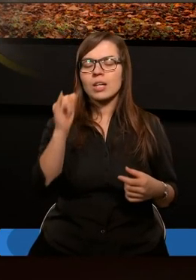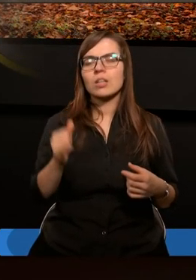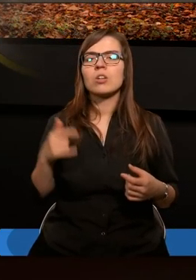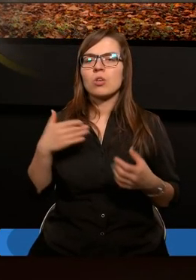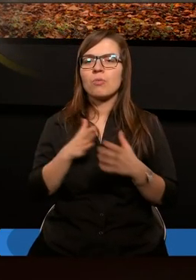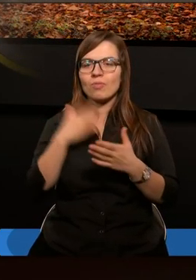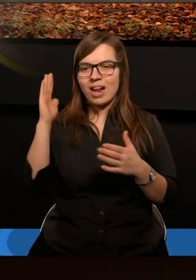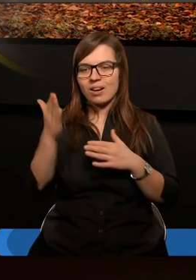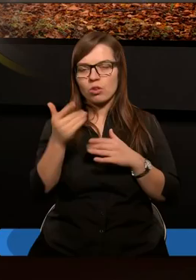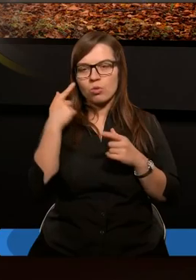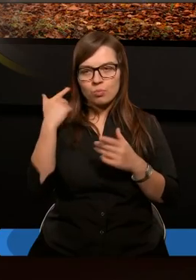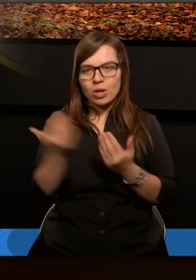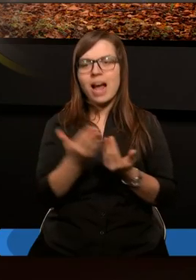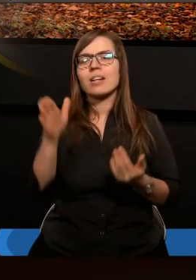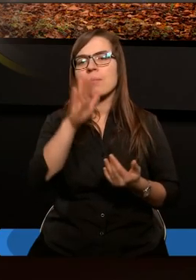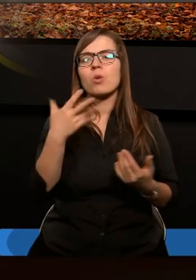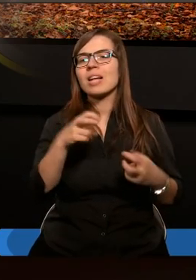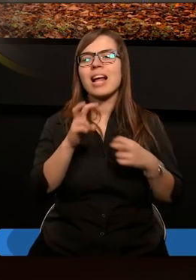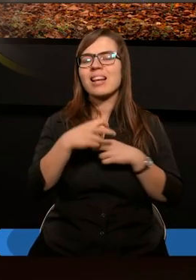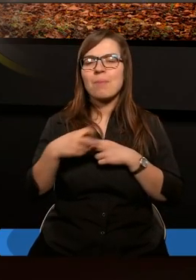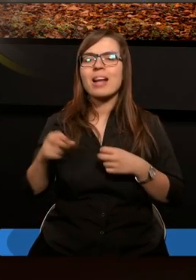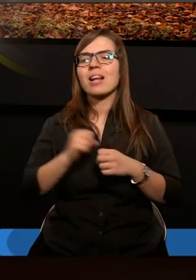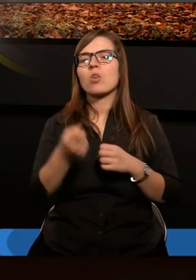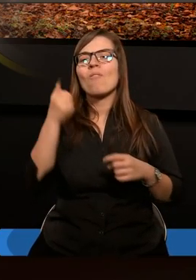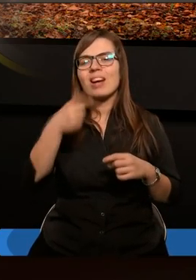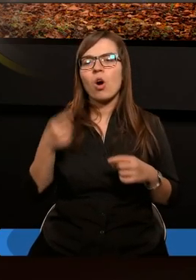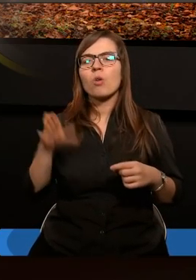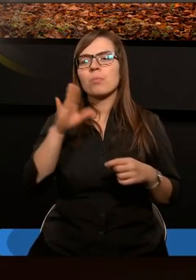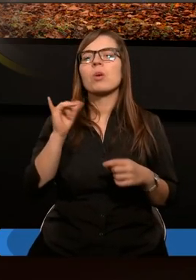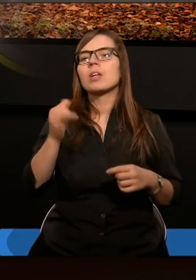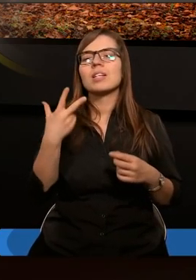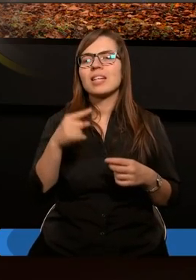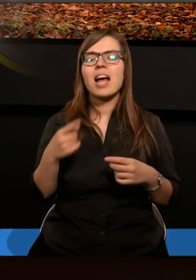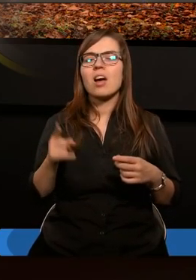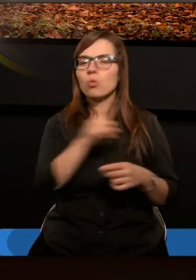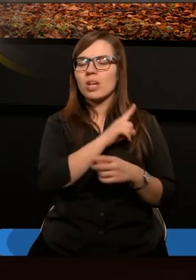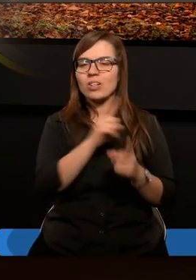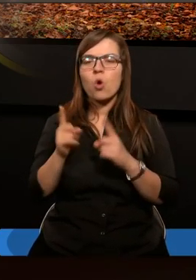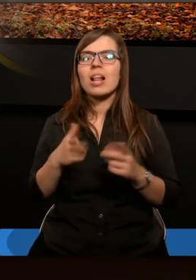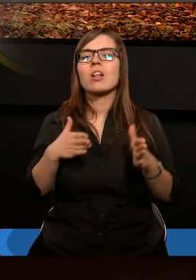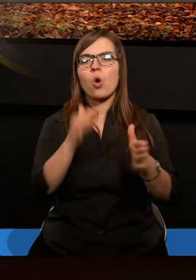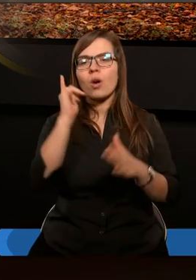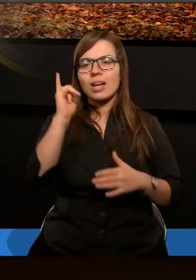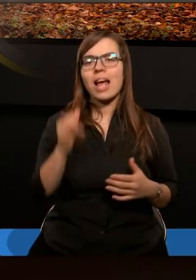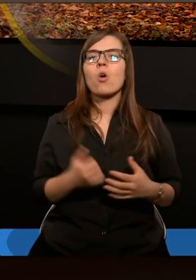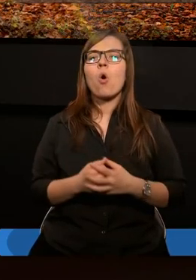mądrości i poznania Boga. jakże niezbadane są wyroki jego, niewyśledzone drogi jego.